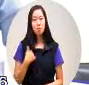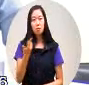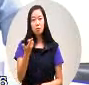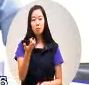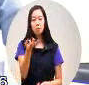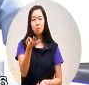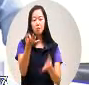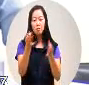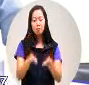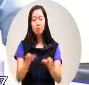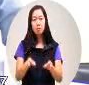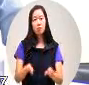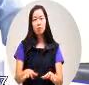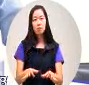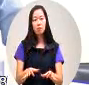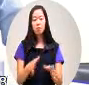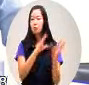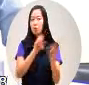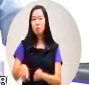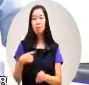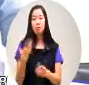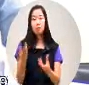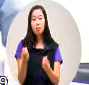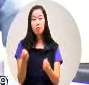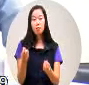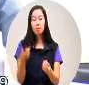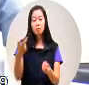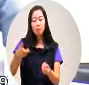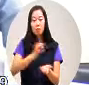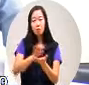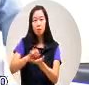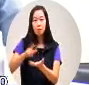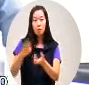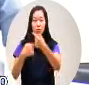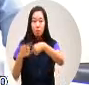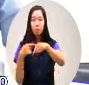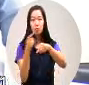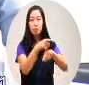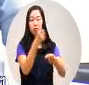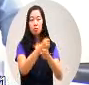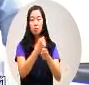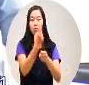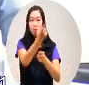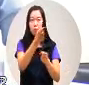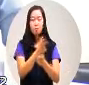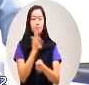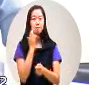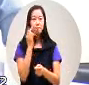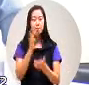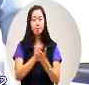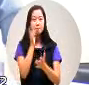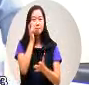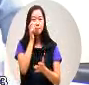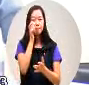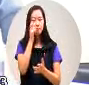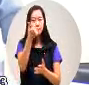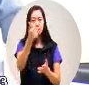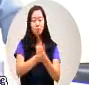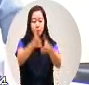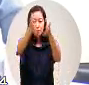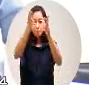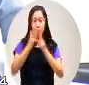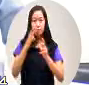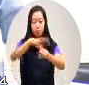钱你倒不如把那个水保局的钱当做一个非常坚固的提防工程不是很好吗